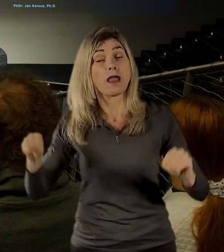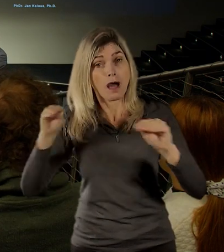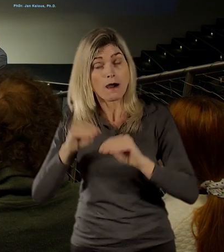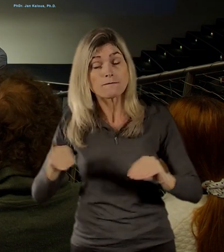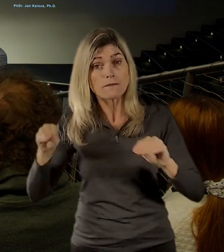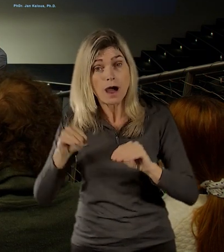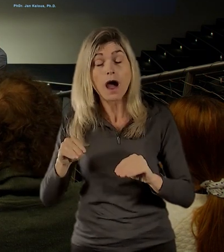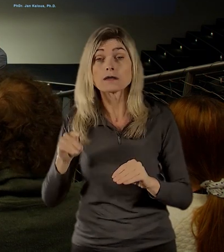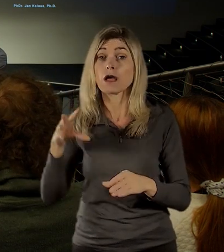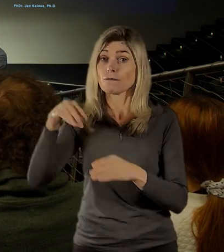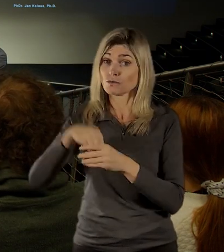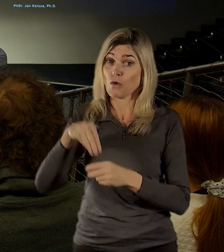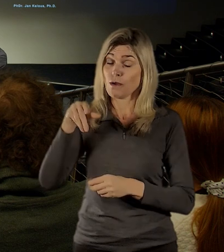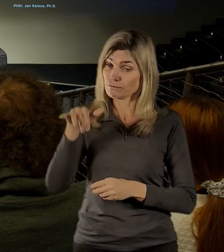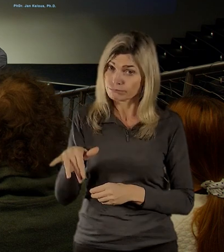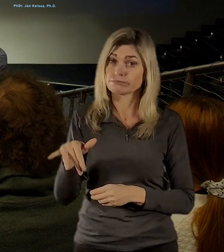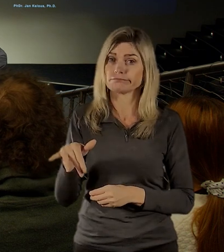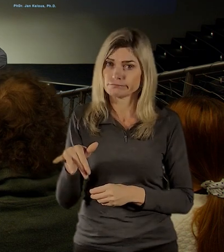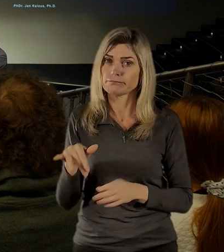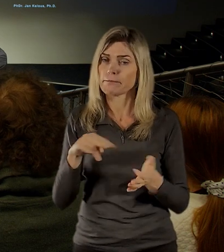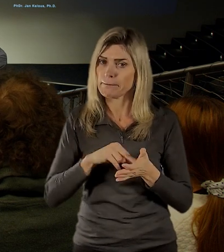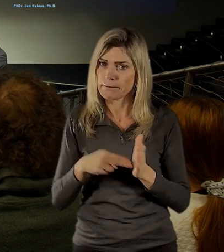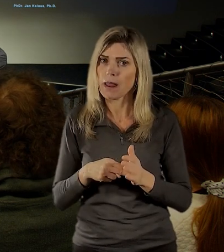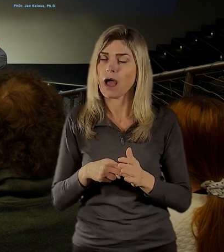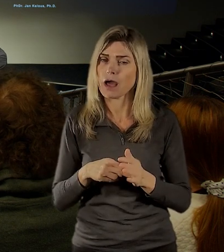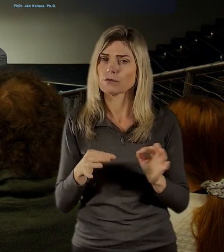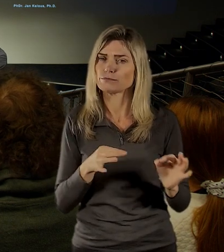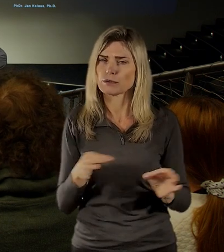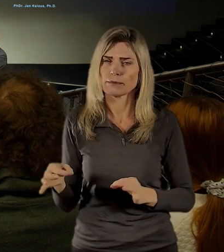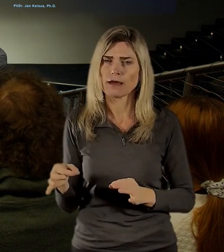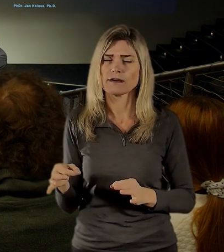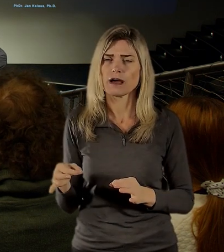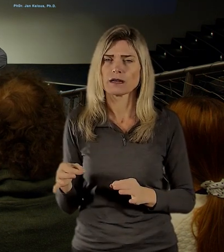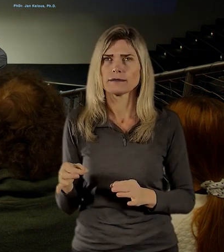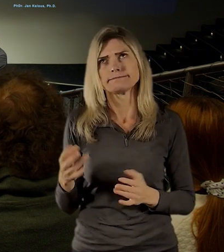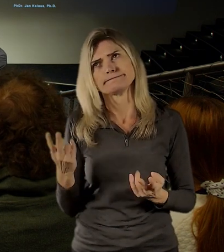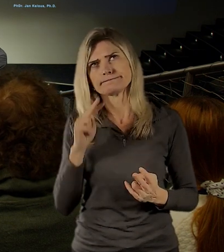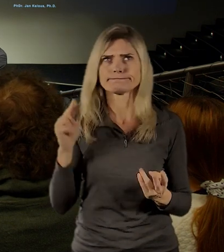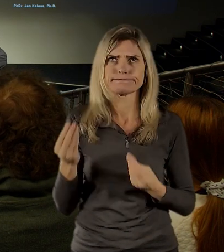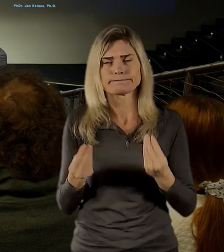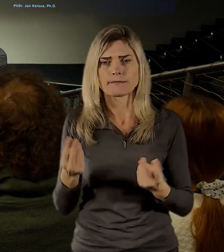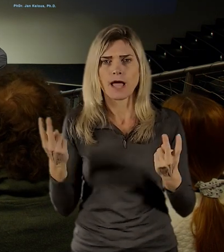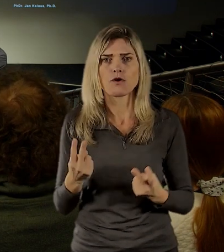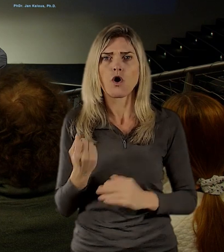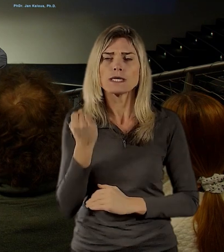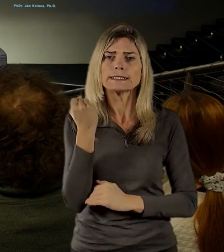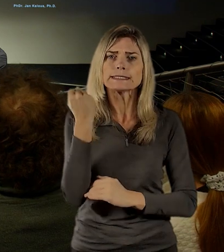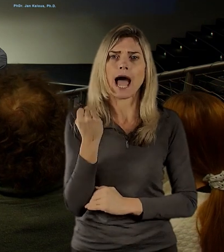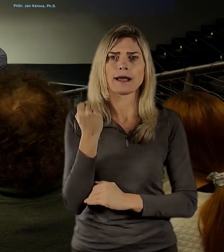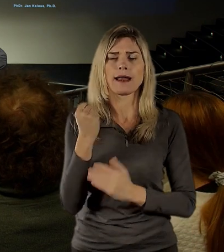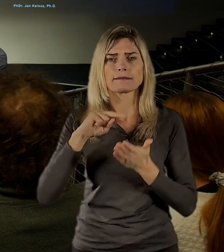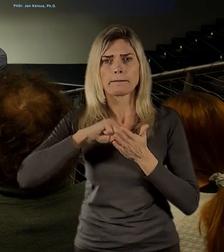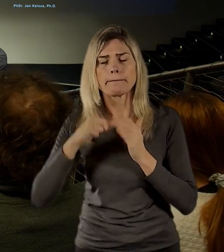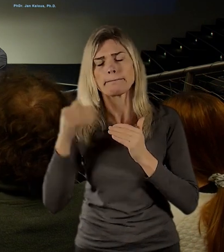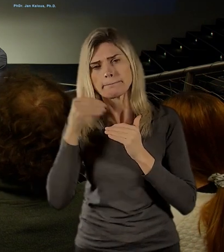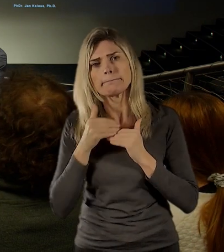máme tam samozřejmě připravený taky, bych řekl, takovou alespoň jako základní strategii, jakým